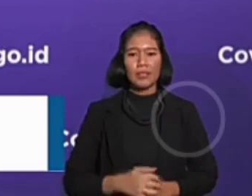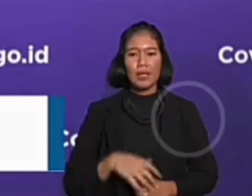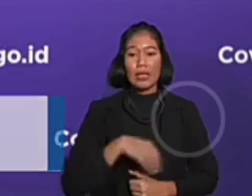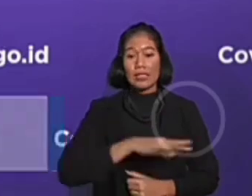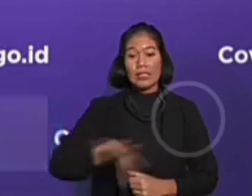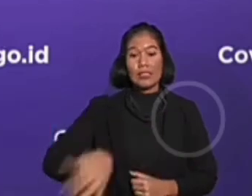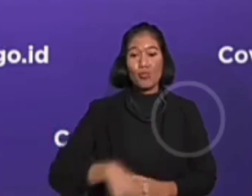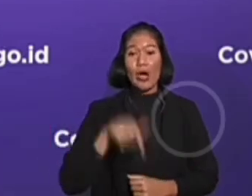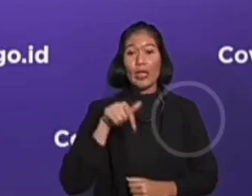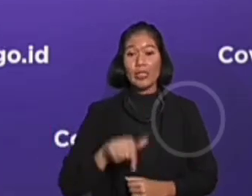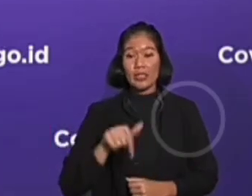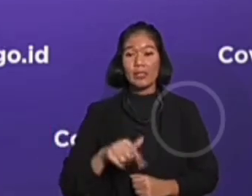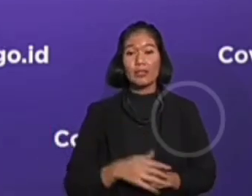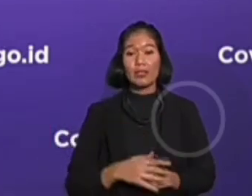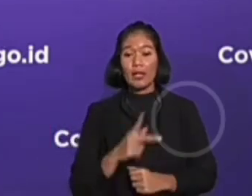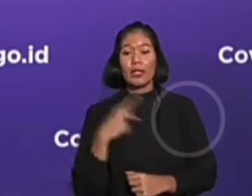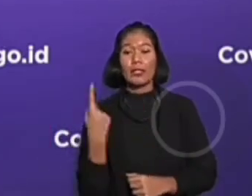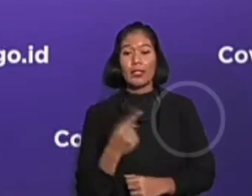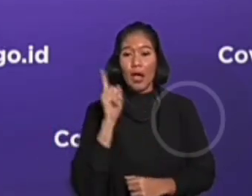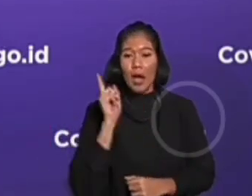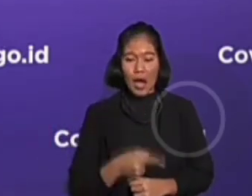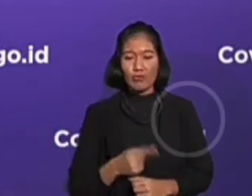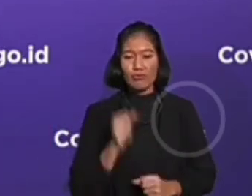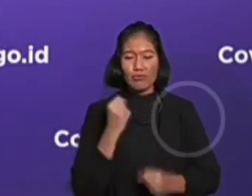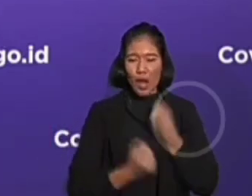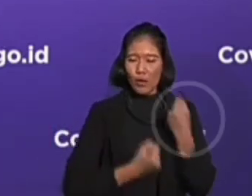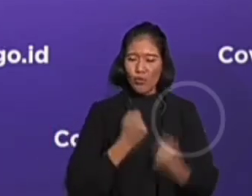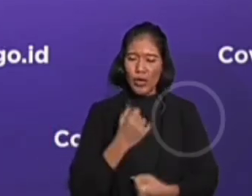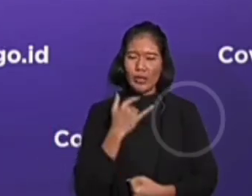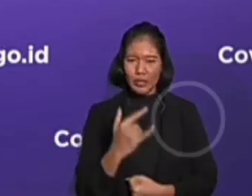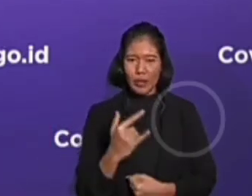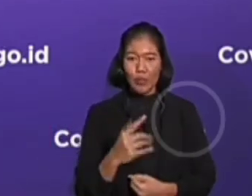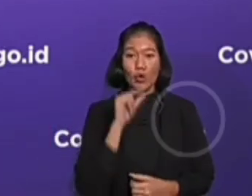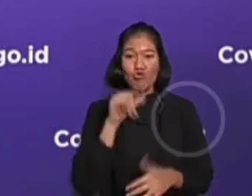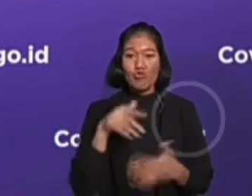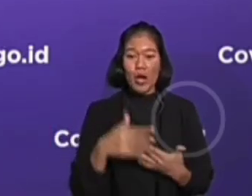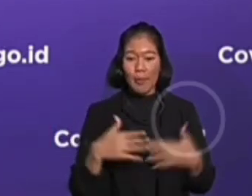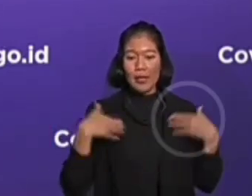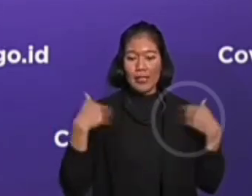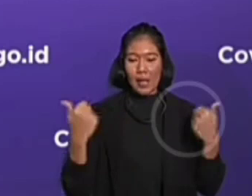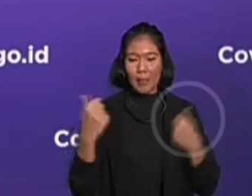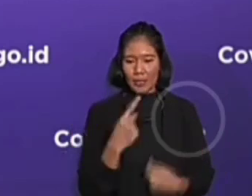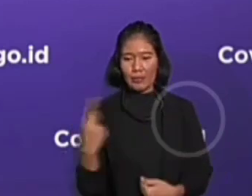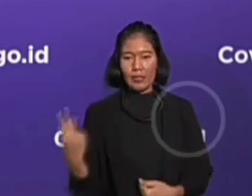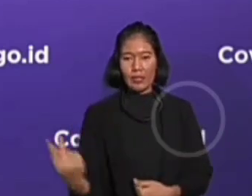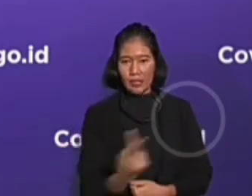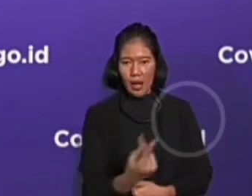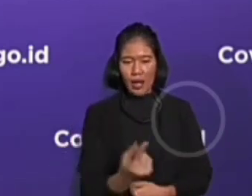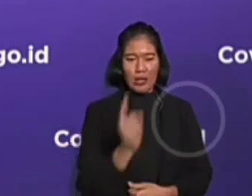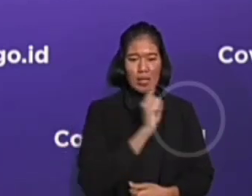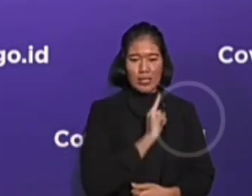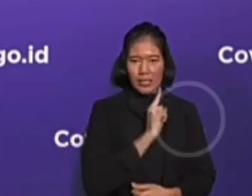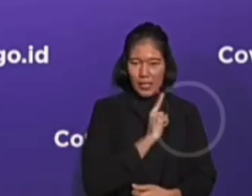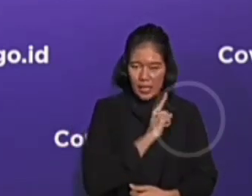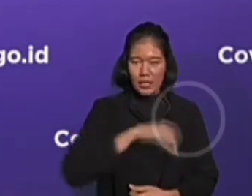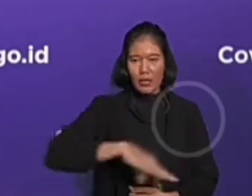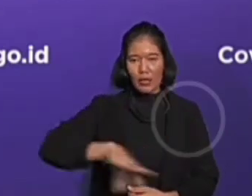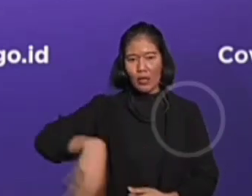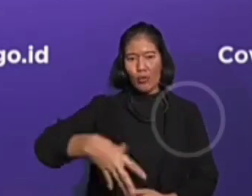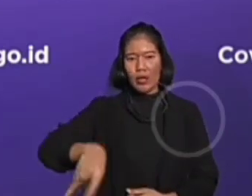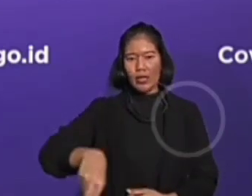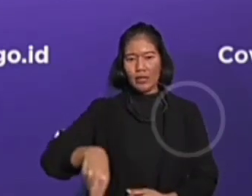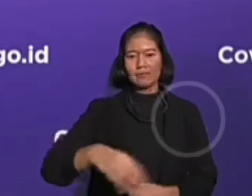Semua itu kita harus berani lakukan demi keselamatan kita semua, demi diri kita dan keluarga.